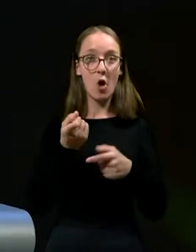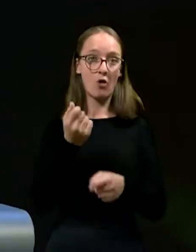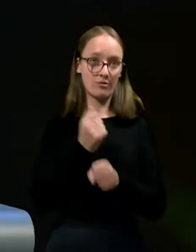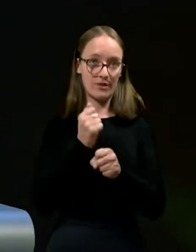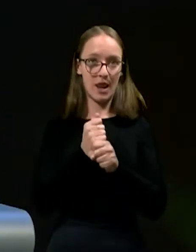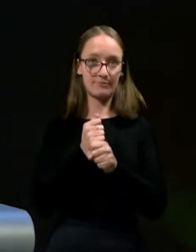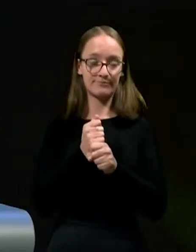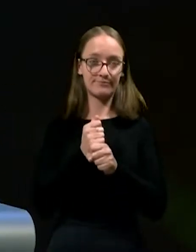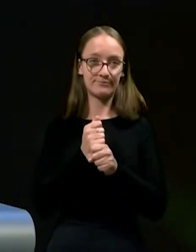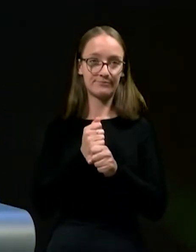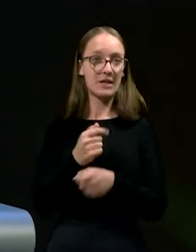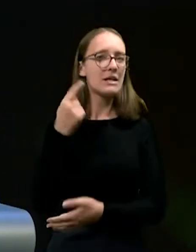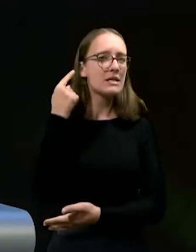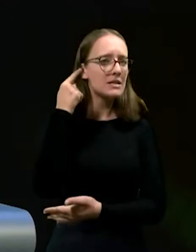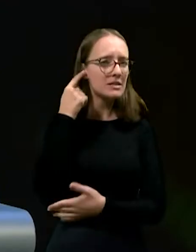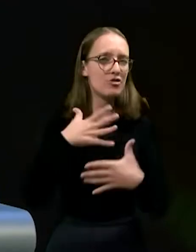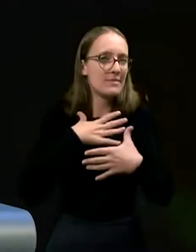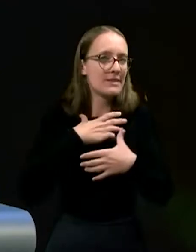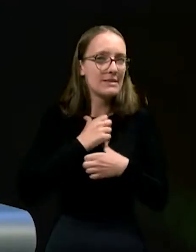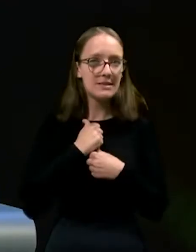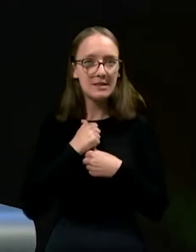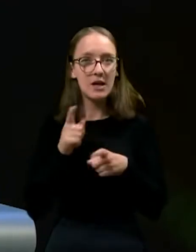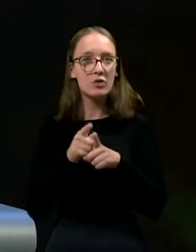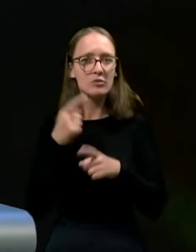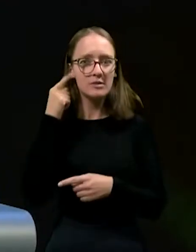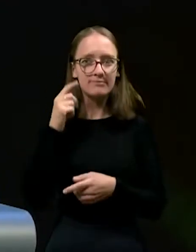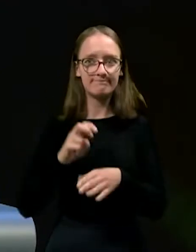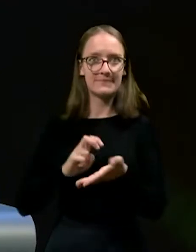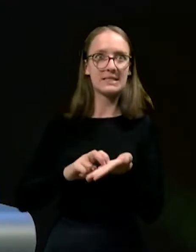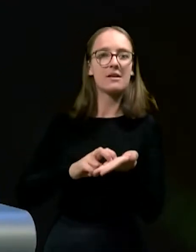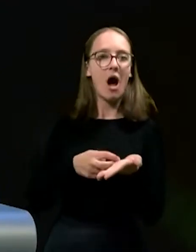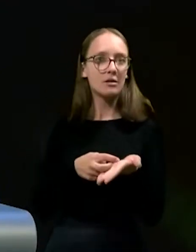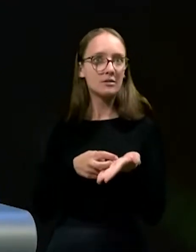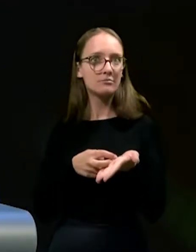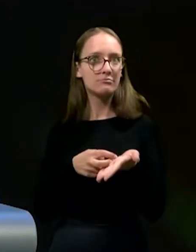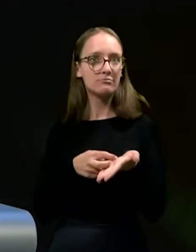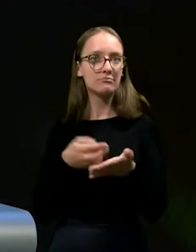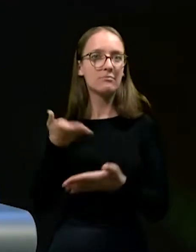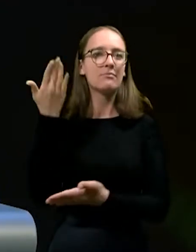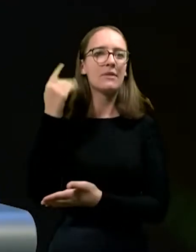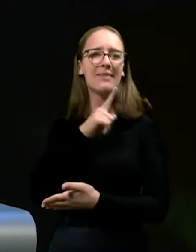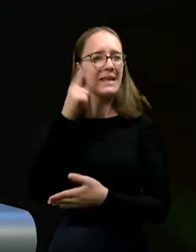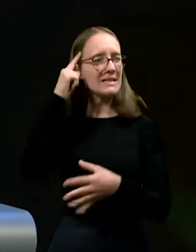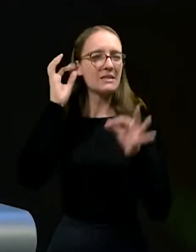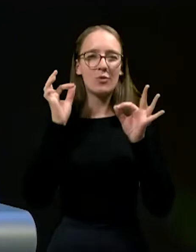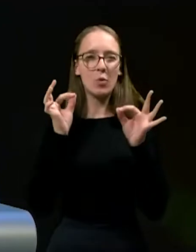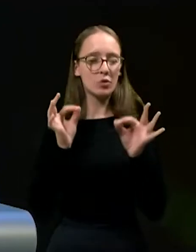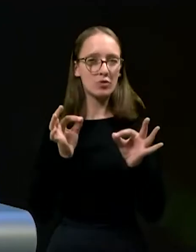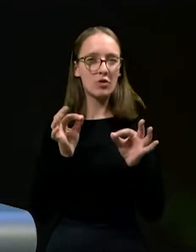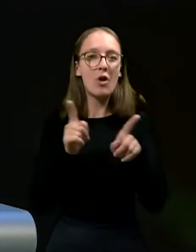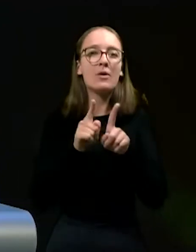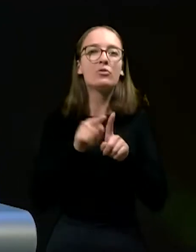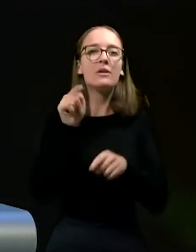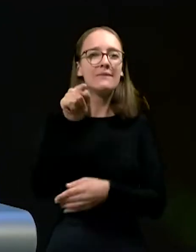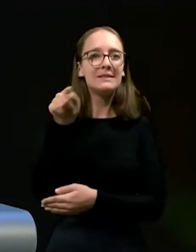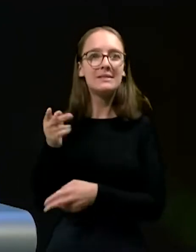Slišim stiske in slišim strah pred negotovostjo celo v